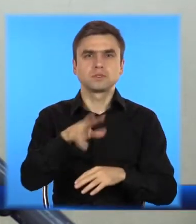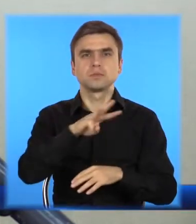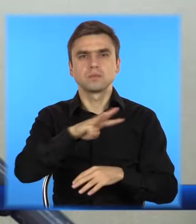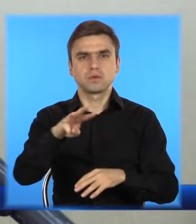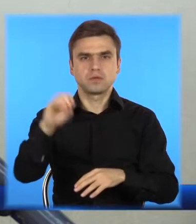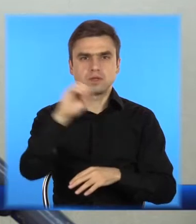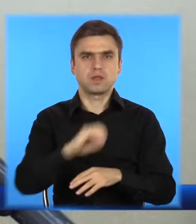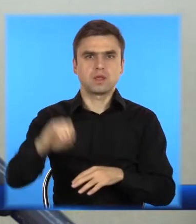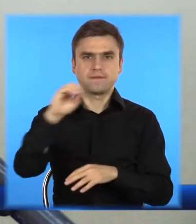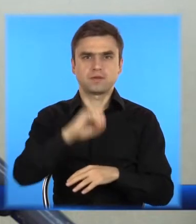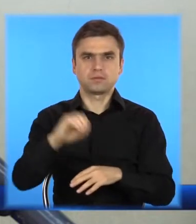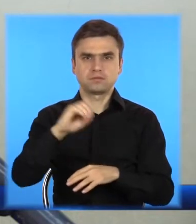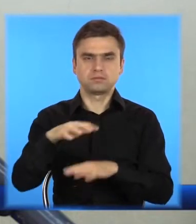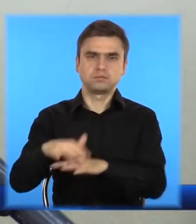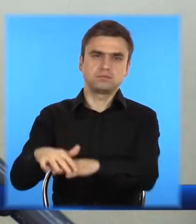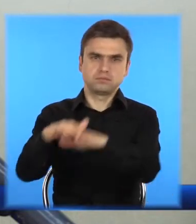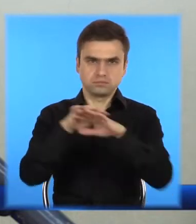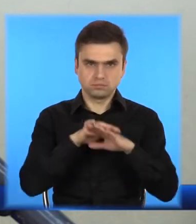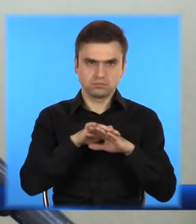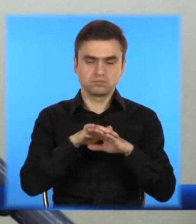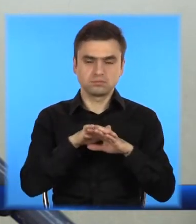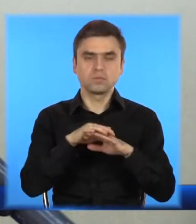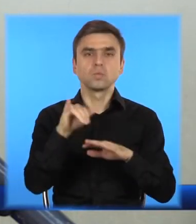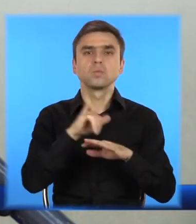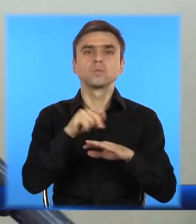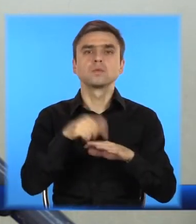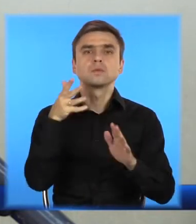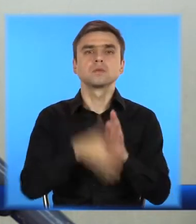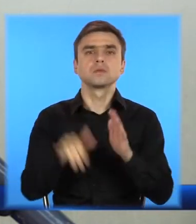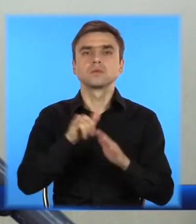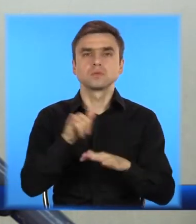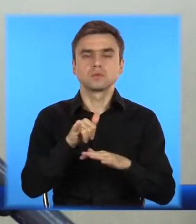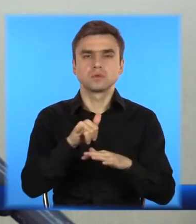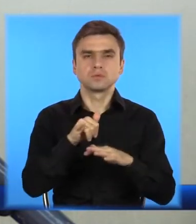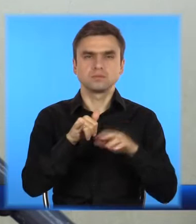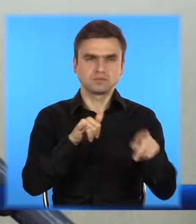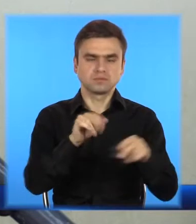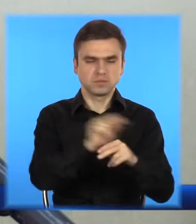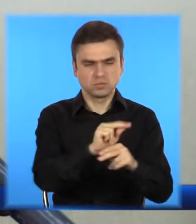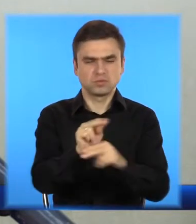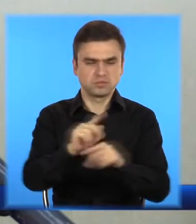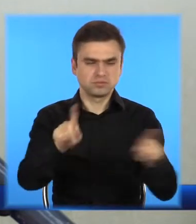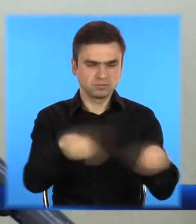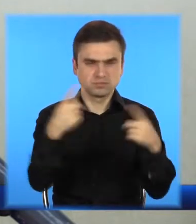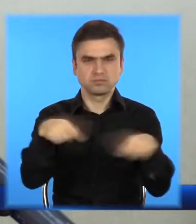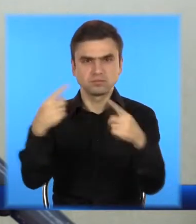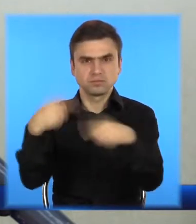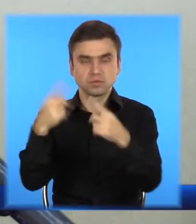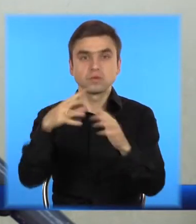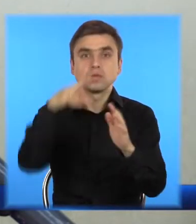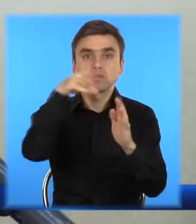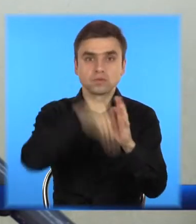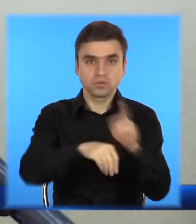розмірі 350 мільйонів євро. Ці средства будуть направлені на модернізацію основних фондів з обов'язковим виконанням